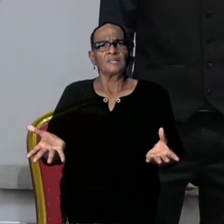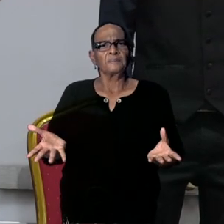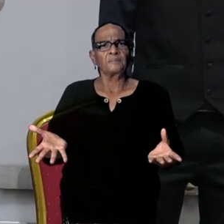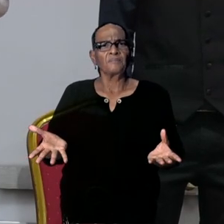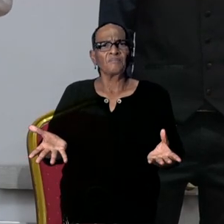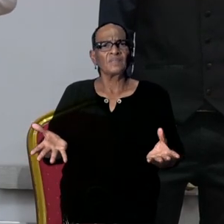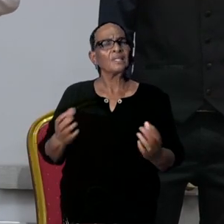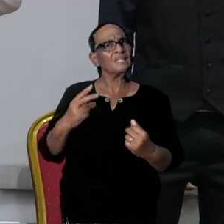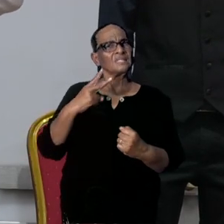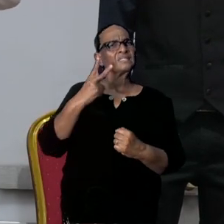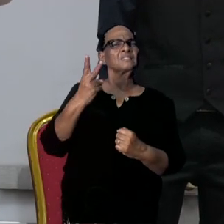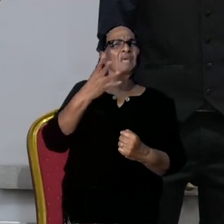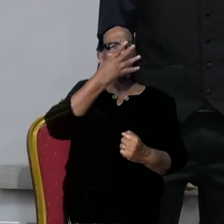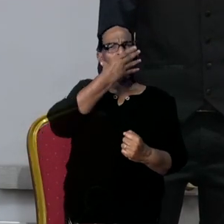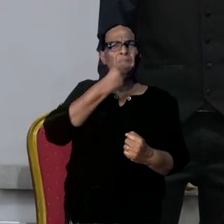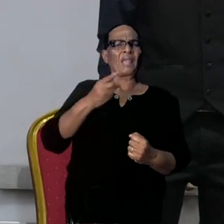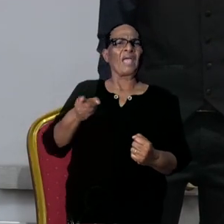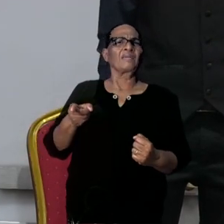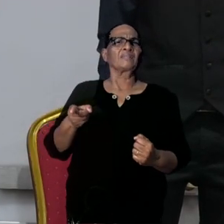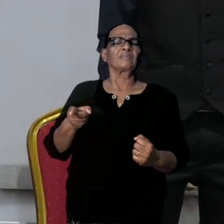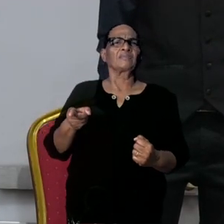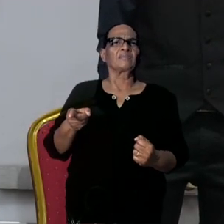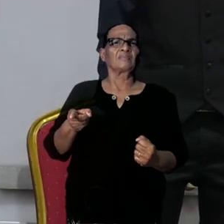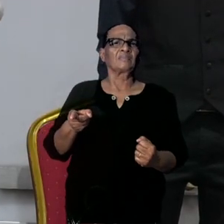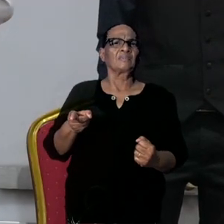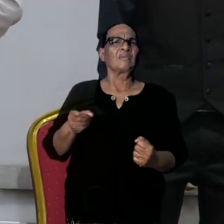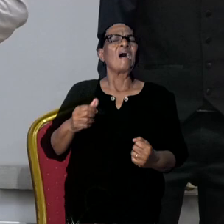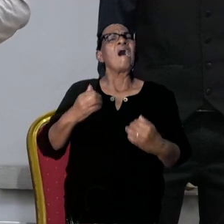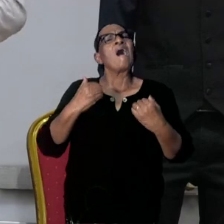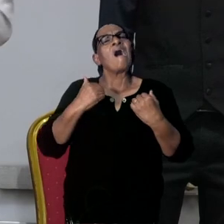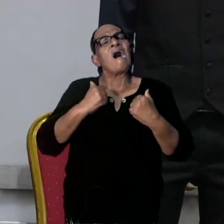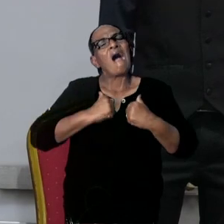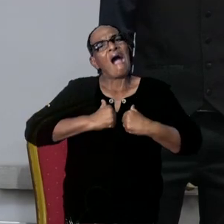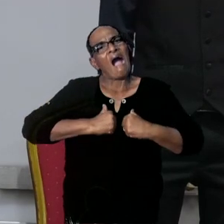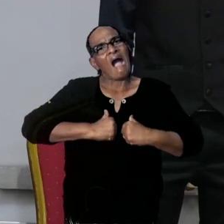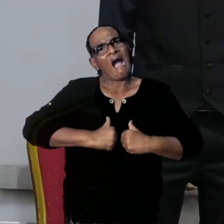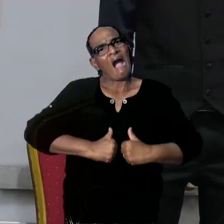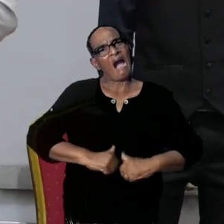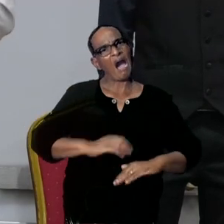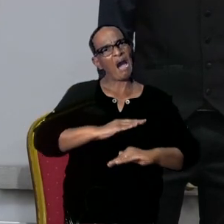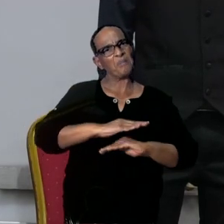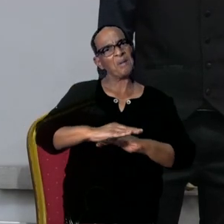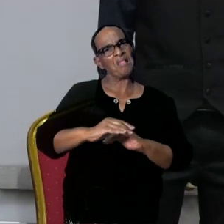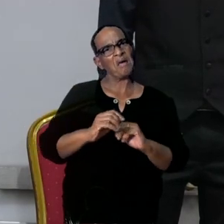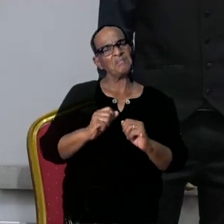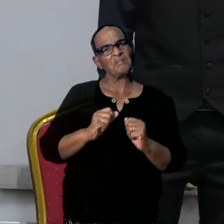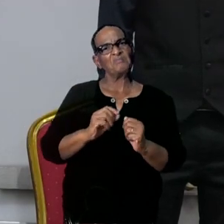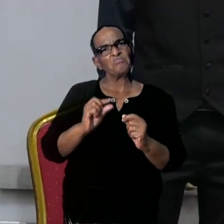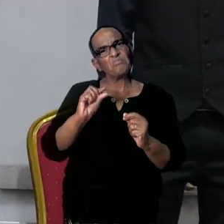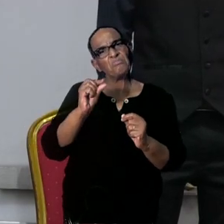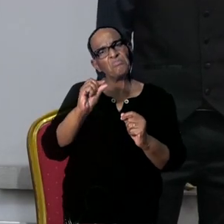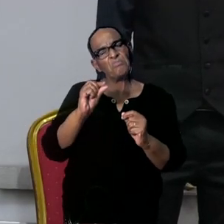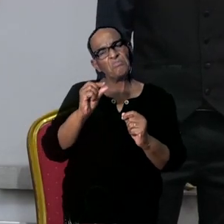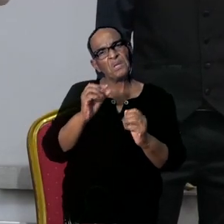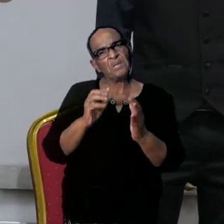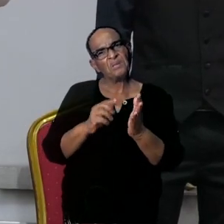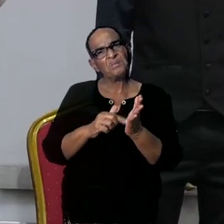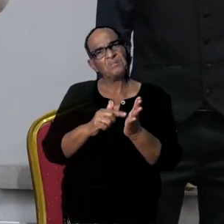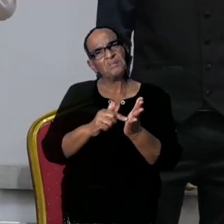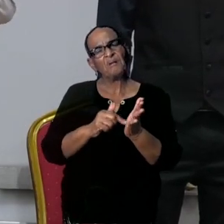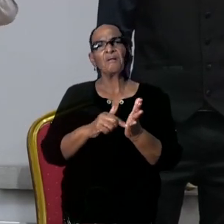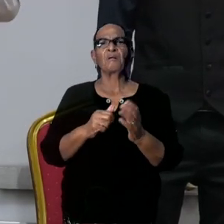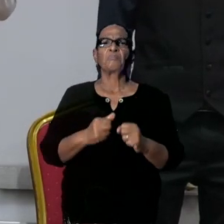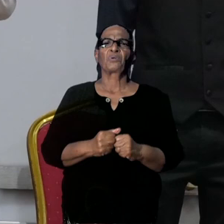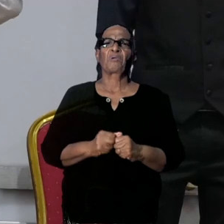Het lijkt erop alsof de arme landen een beetje een stiefmoederlijke behandeling krijgen. Ik weet niet hoe u